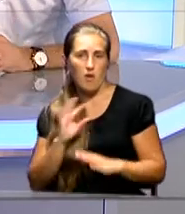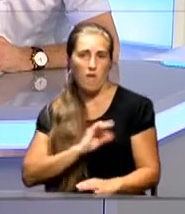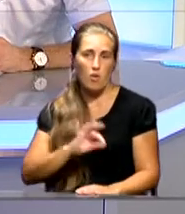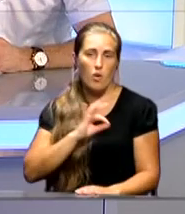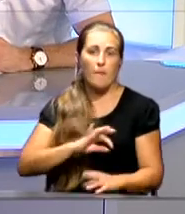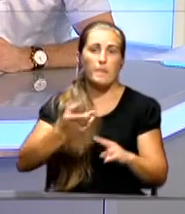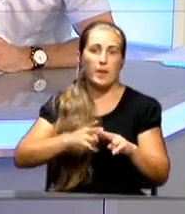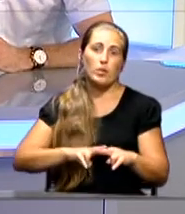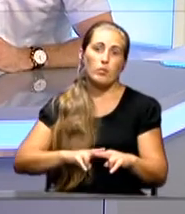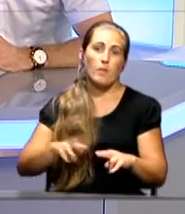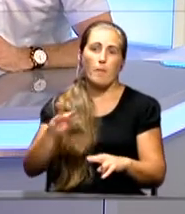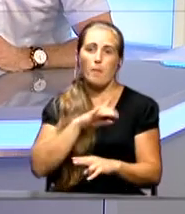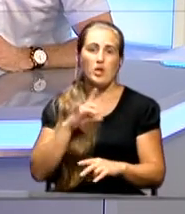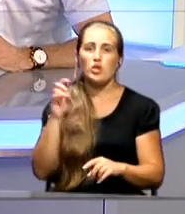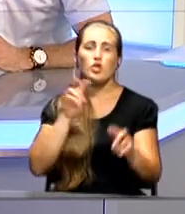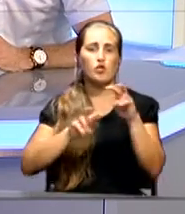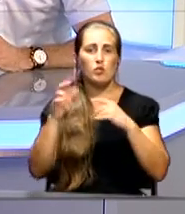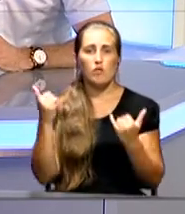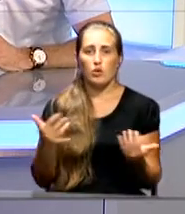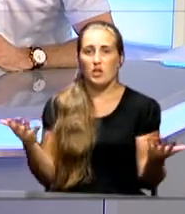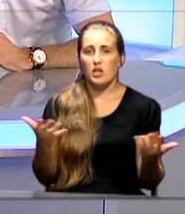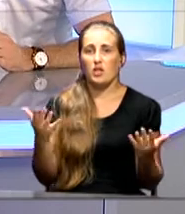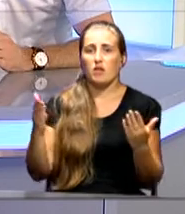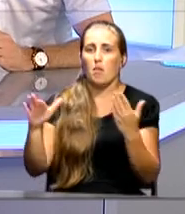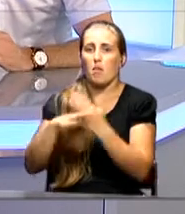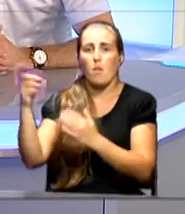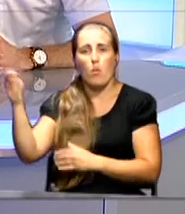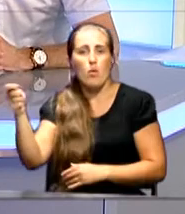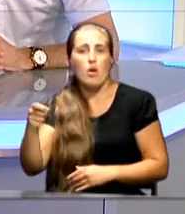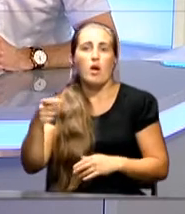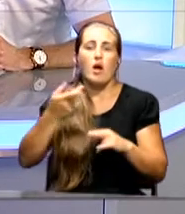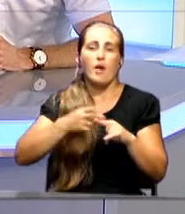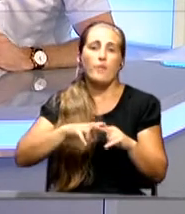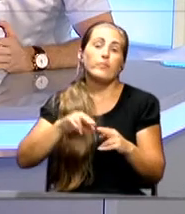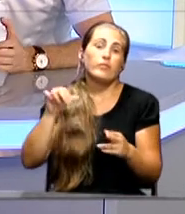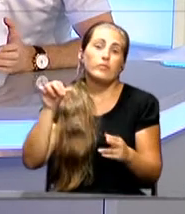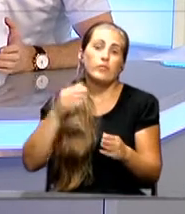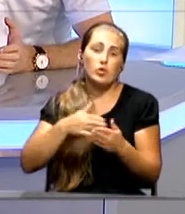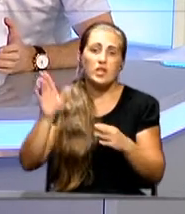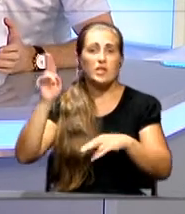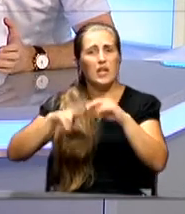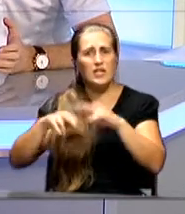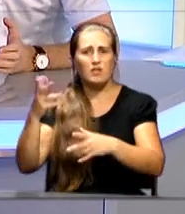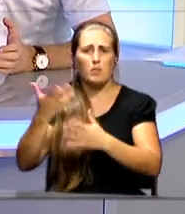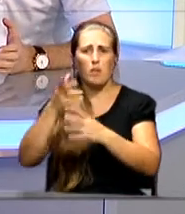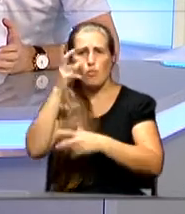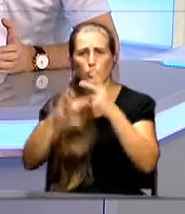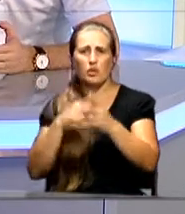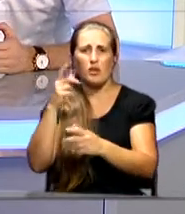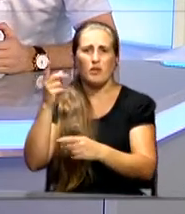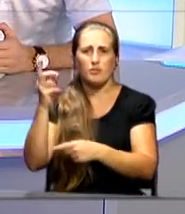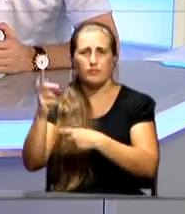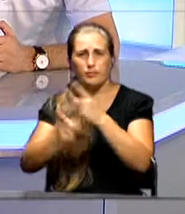мы, в общем-то, и не ищем сегодня каких-то инвесторов. Инвесторов, да, мы ищем в части строительства мусороперерабатывающих